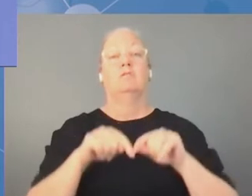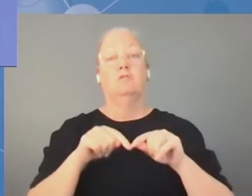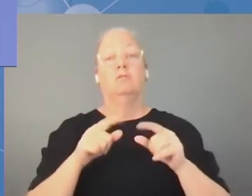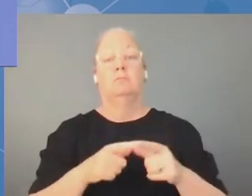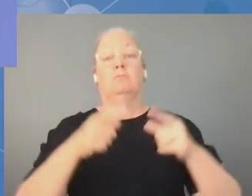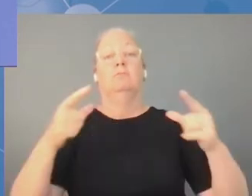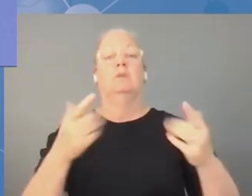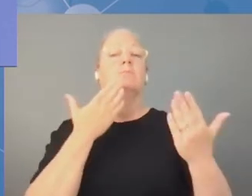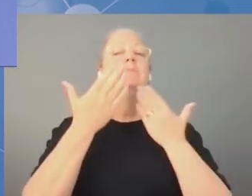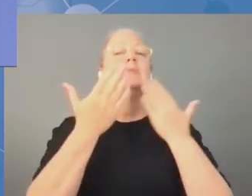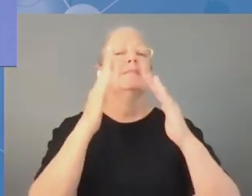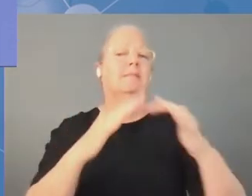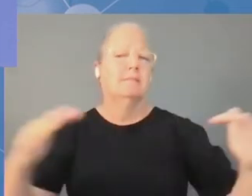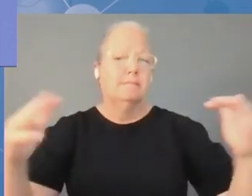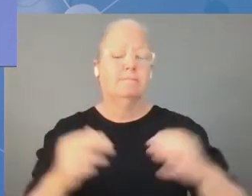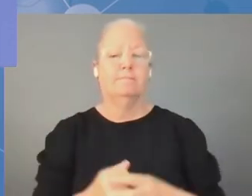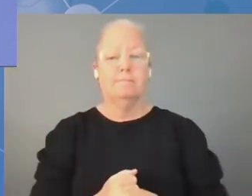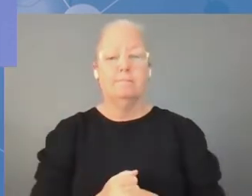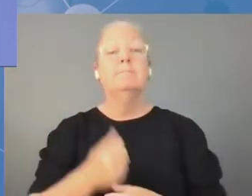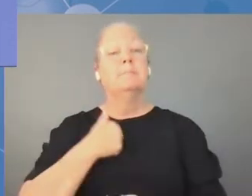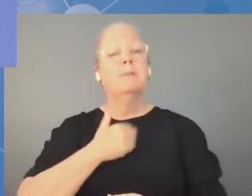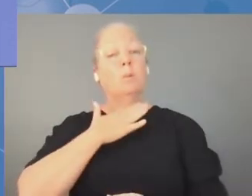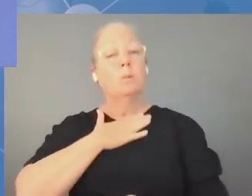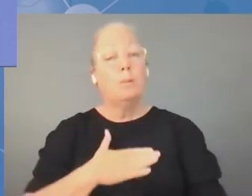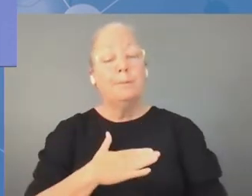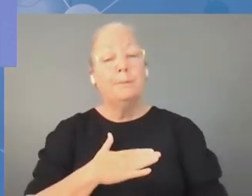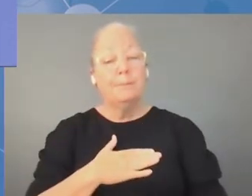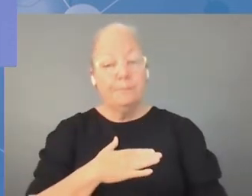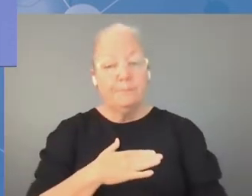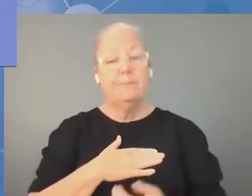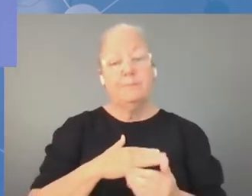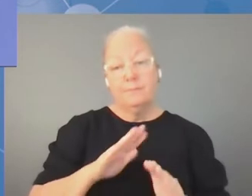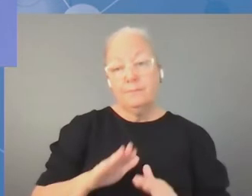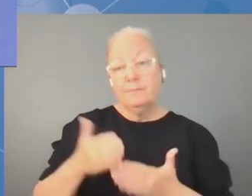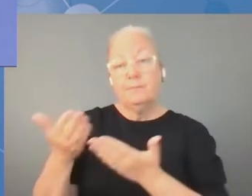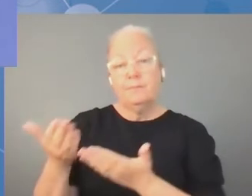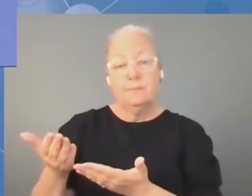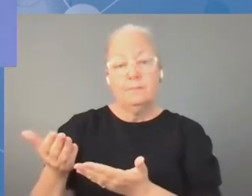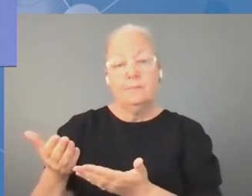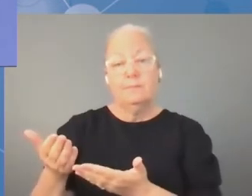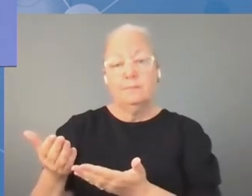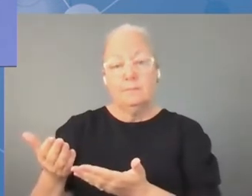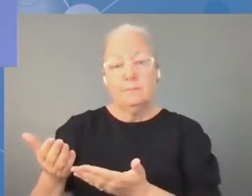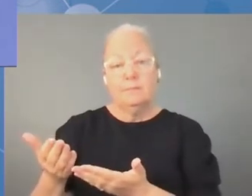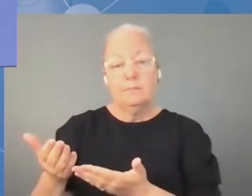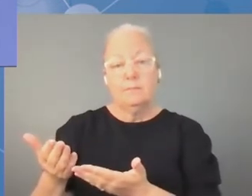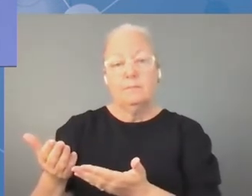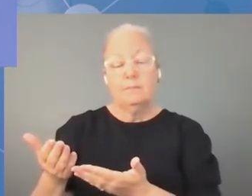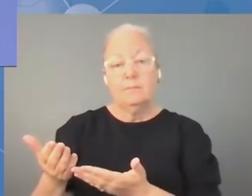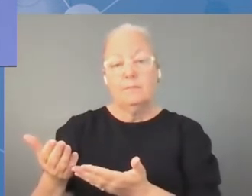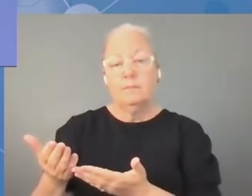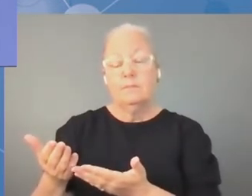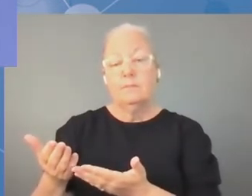poszczególnymi edycjami IGF, a także podczas kolejnej edycji w przyszłym roku. Dobrze, od teraz oddam głos